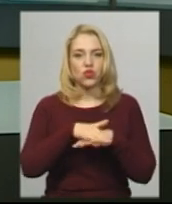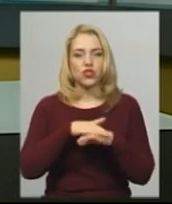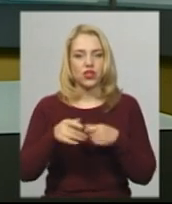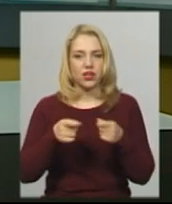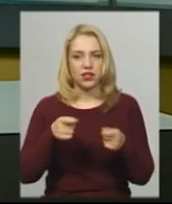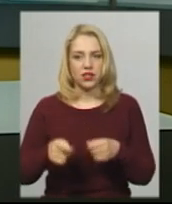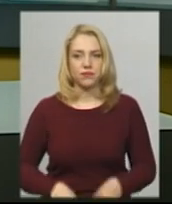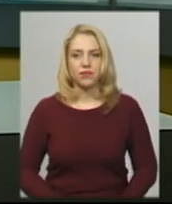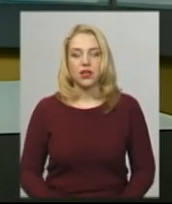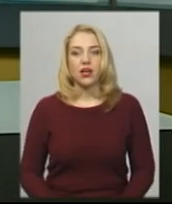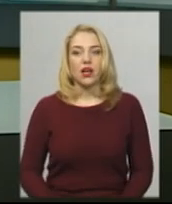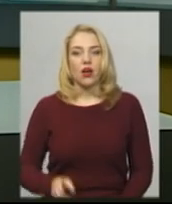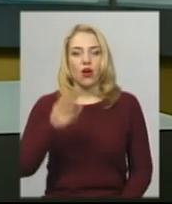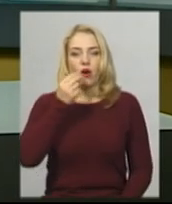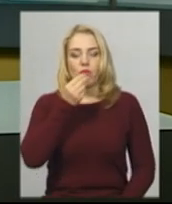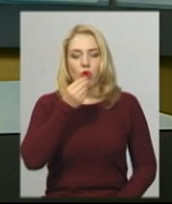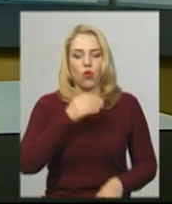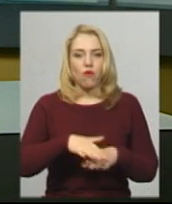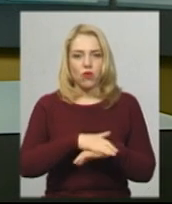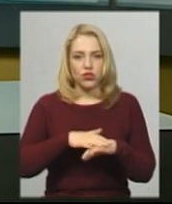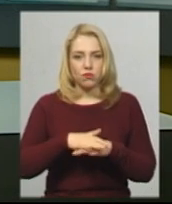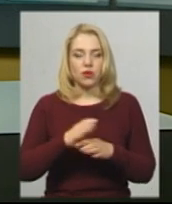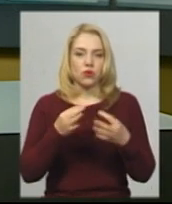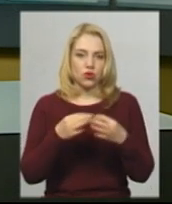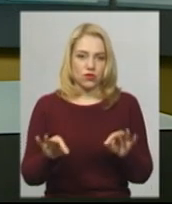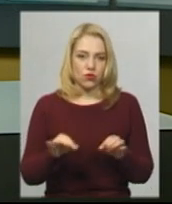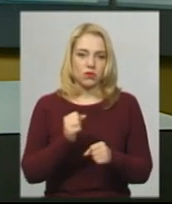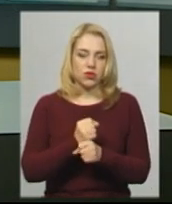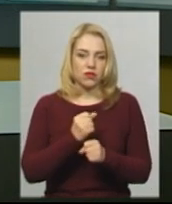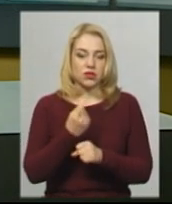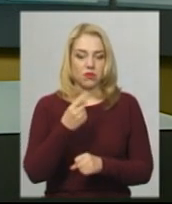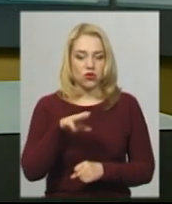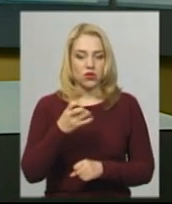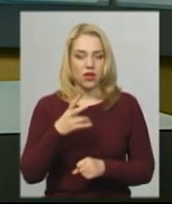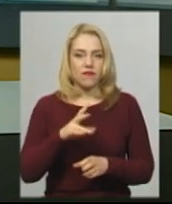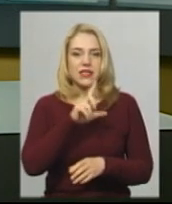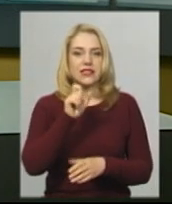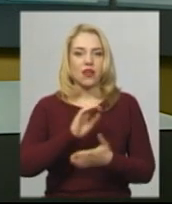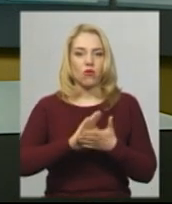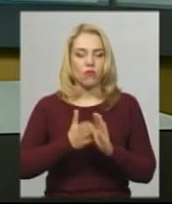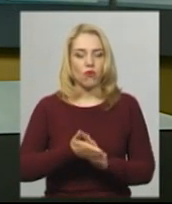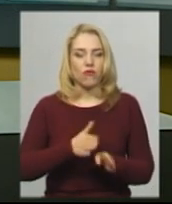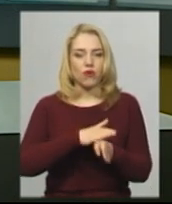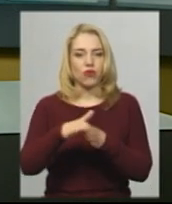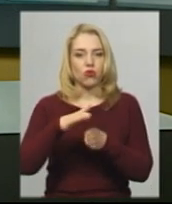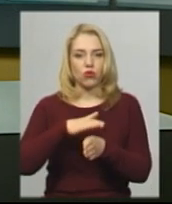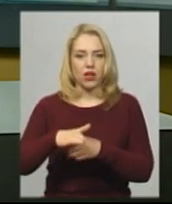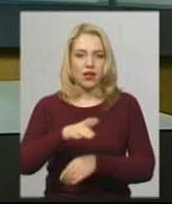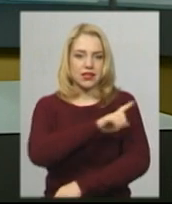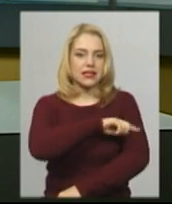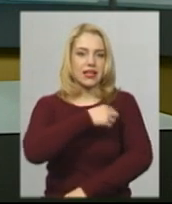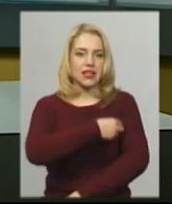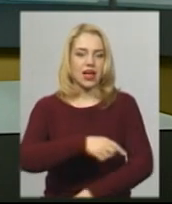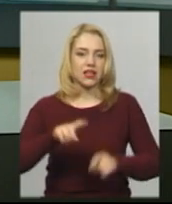Продовольчим ринкам Хмельницького дозволять працювати з 1 травня за умови дотримання санітарних вимог, як того вимагає